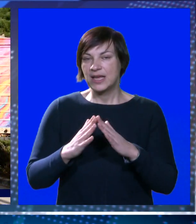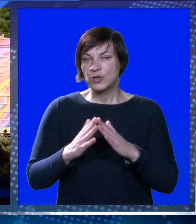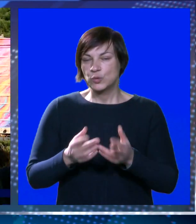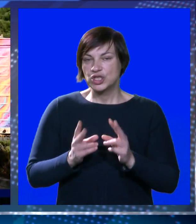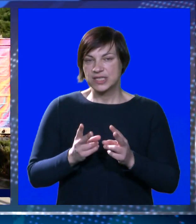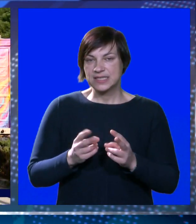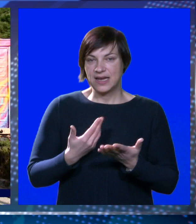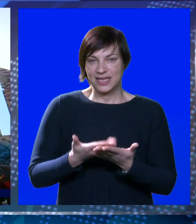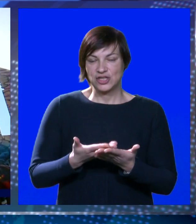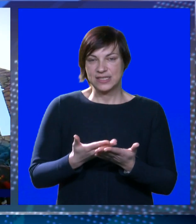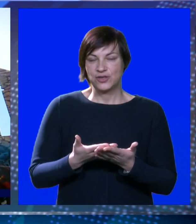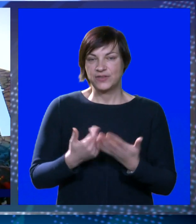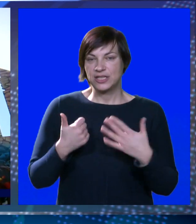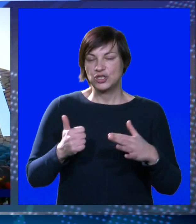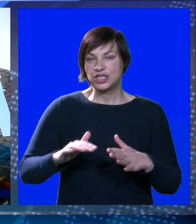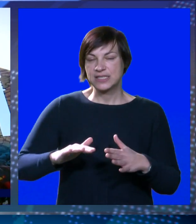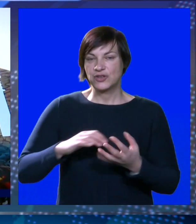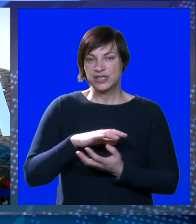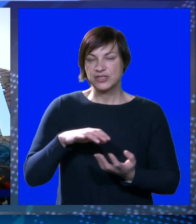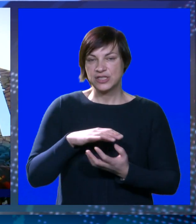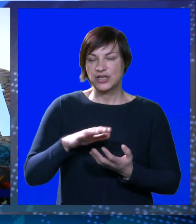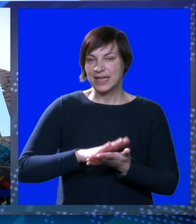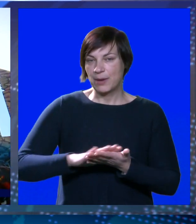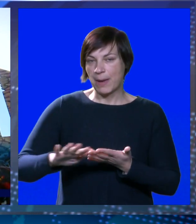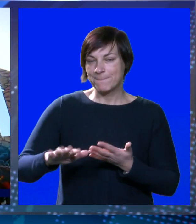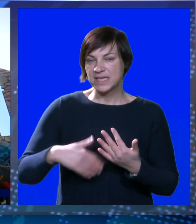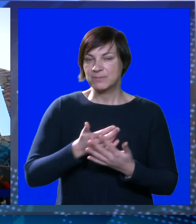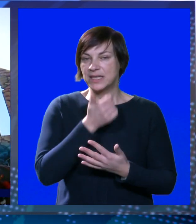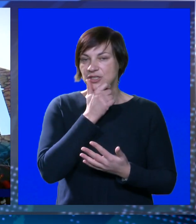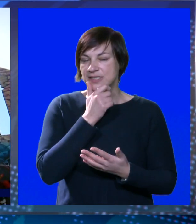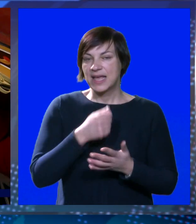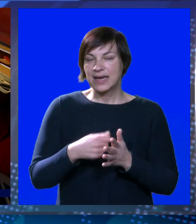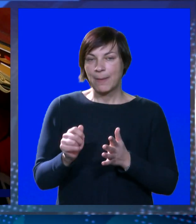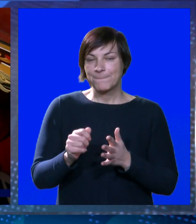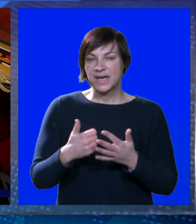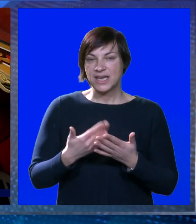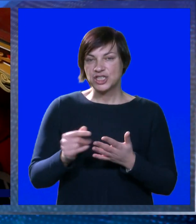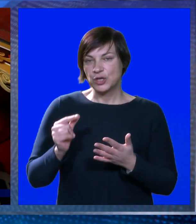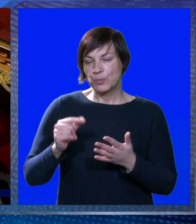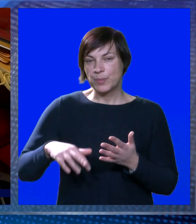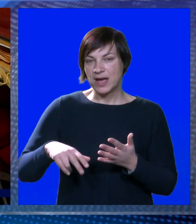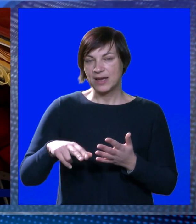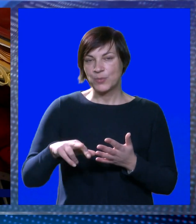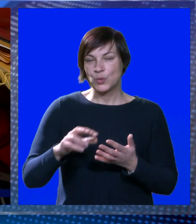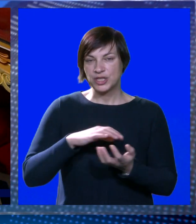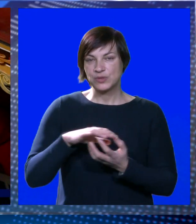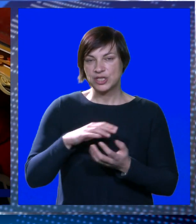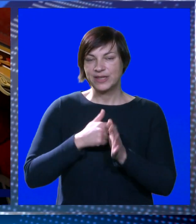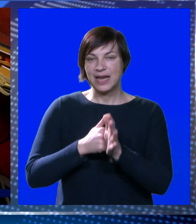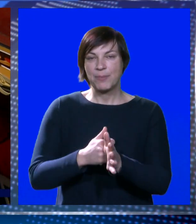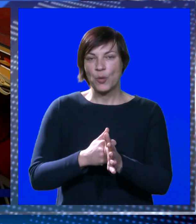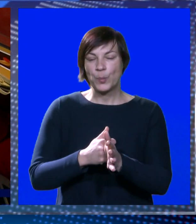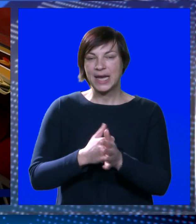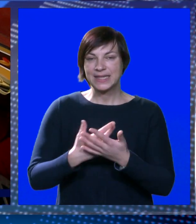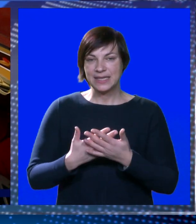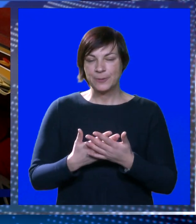straha i to je sad ovdje. Do šest godina idu sa roditeljima, idu besplatno, ovi stariji plaćaju ulaznicu, a oni obmali mogu išli, ali idu sa roditeljima u pratnju,